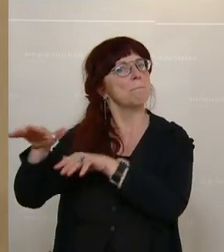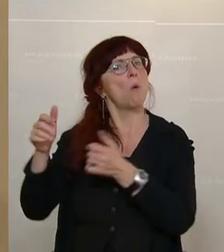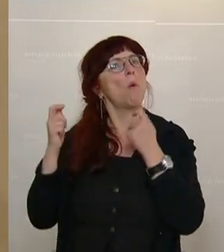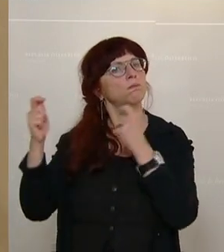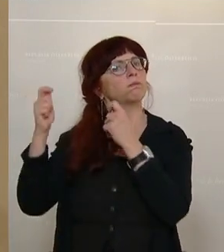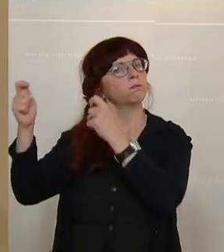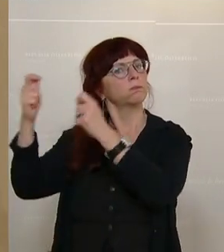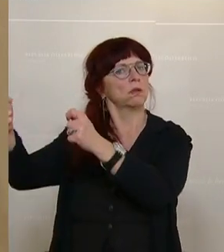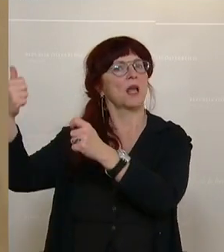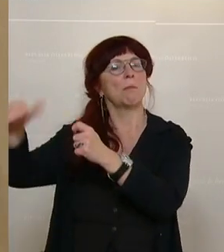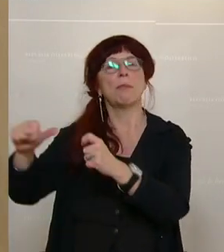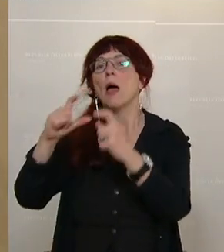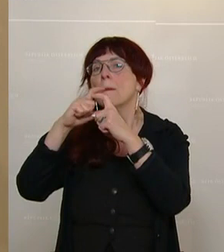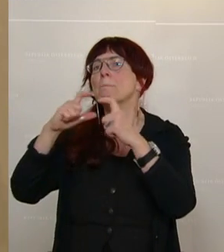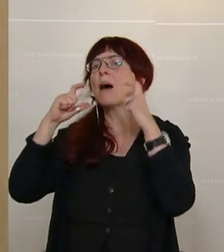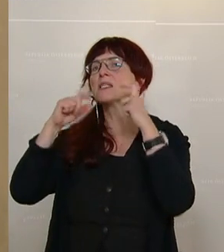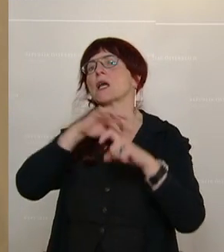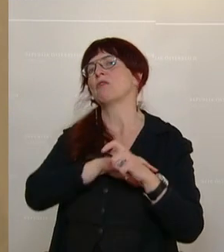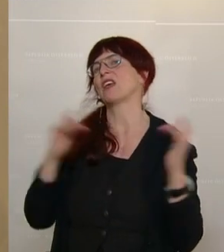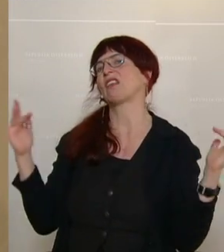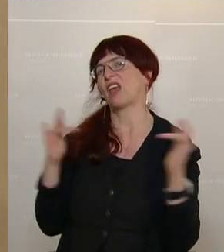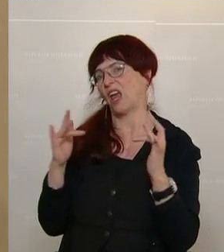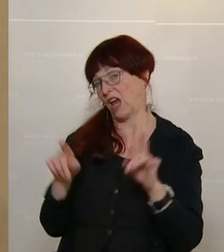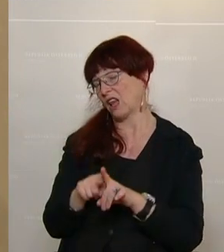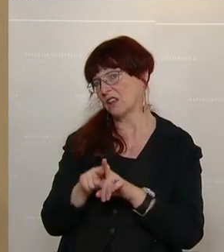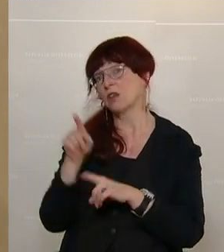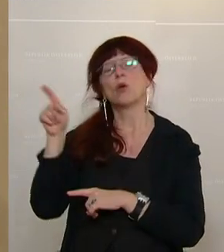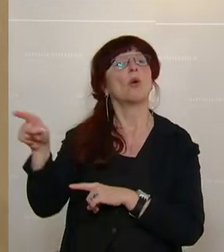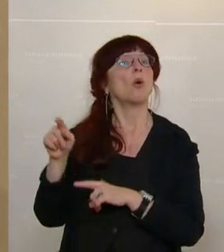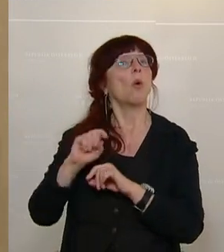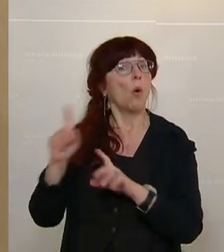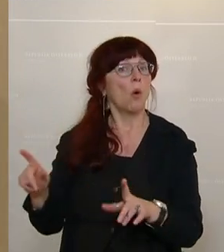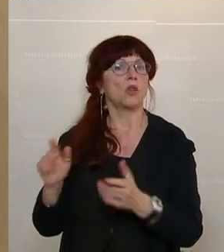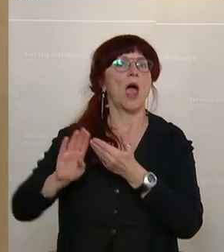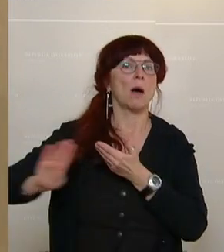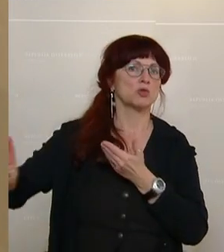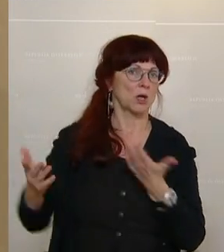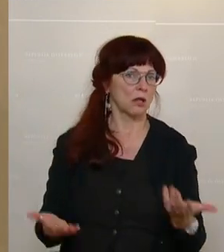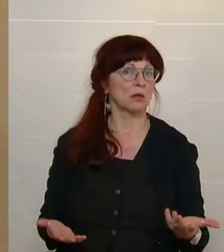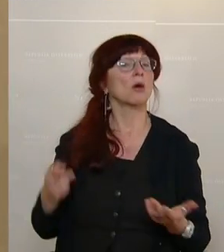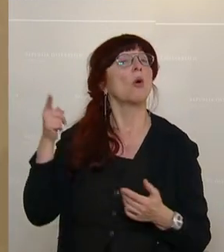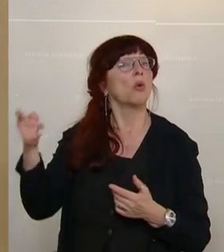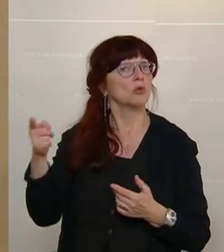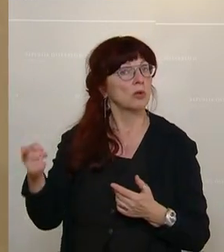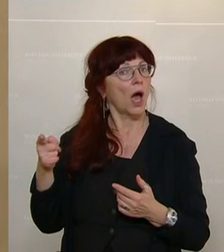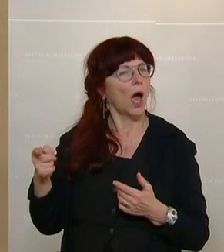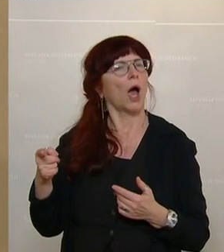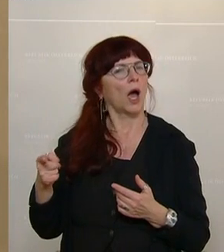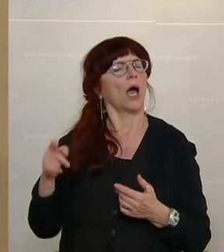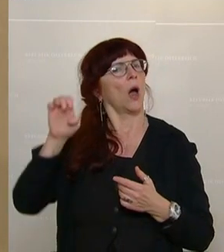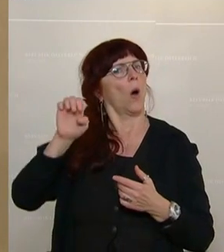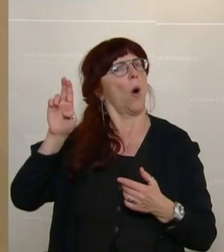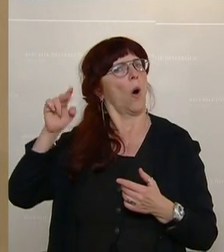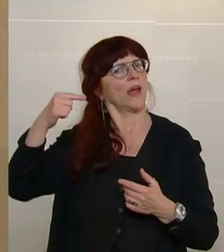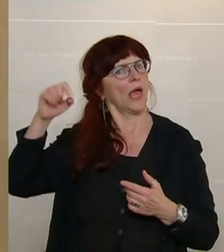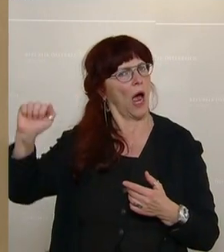Maske und Abstand. Und Herr Kollege Bürstmeier, wissen das, die Rechtsprechung des Europäischen Gerichtshofs für Menschenrechte sieht die Meinungsäußerungsfreiheit sehr weit, auch mit